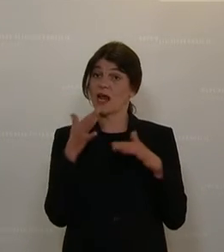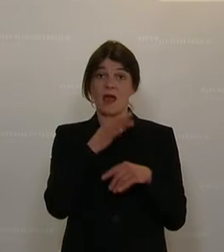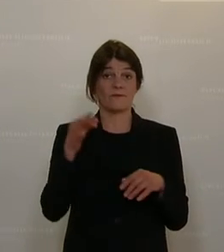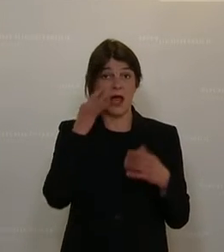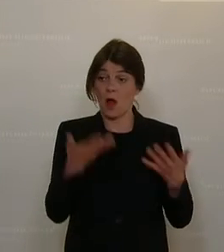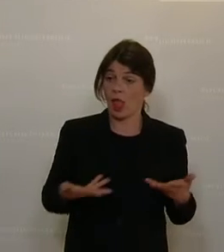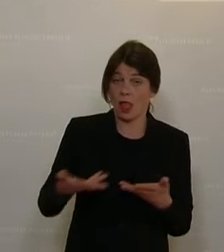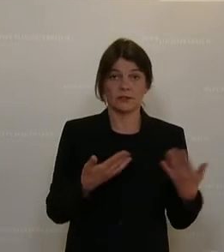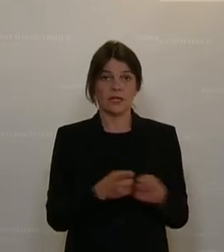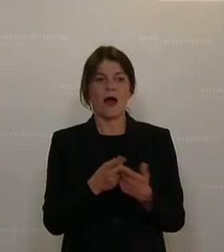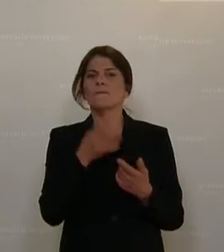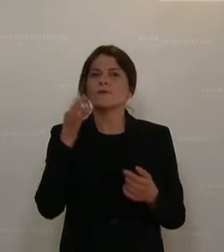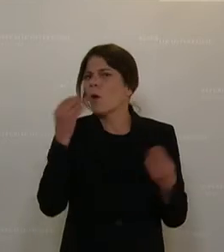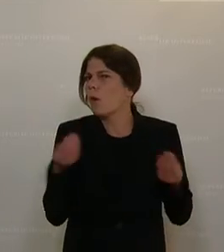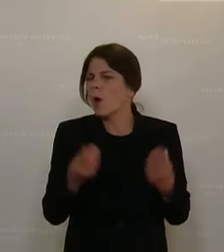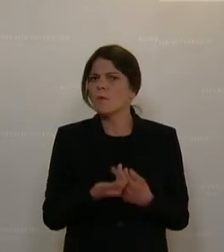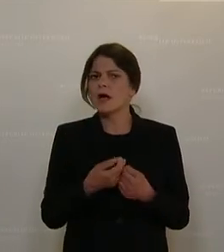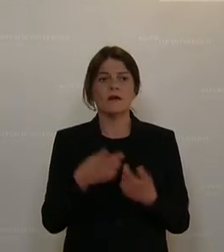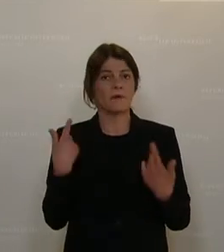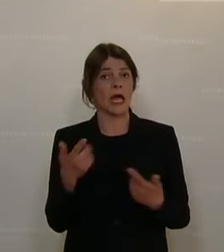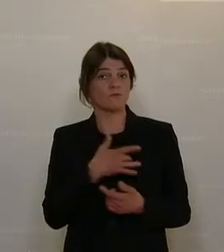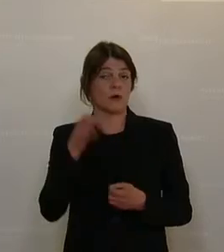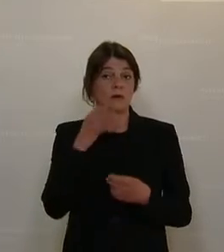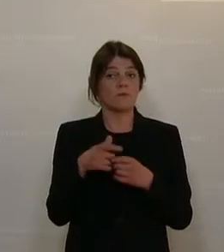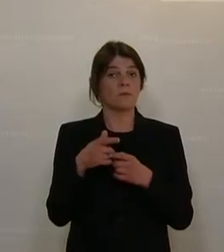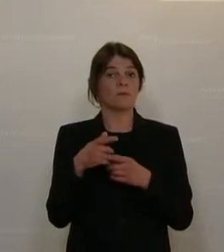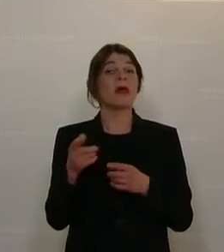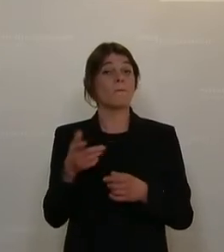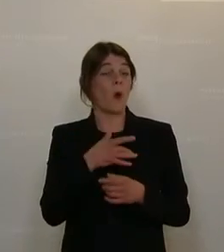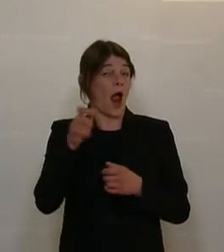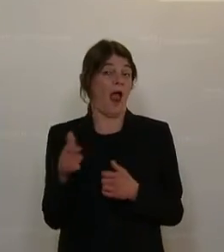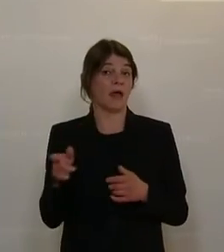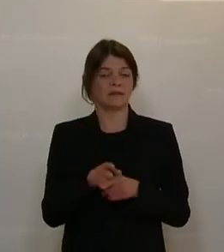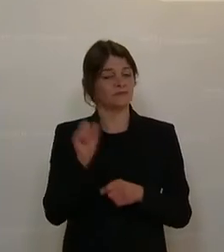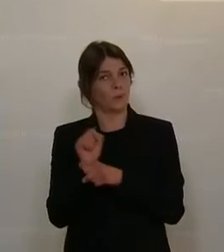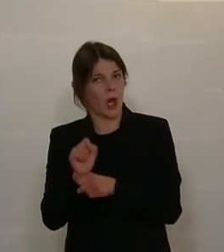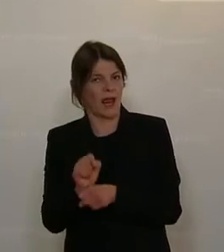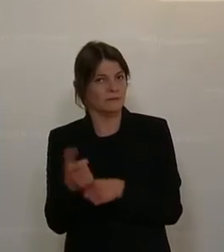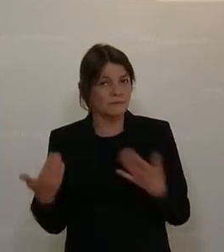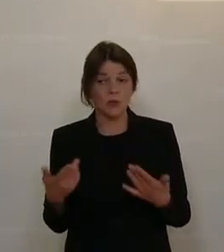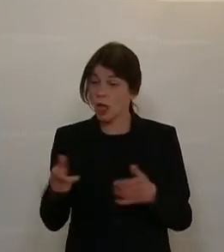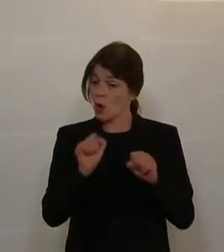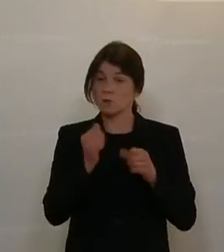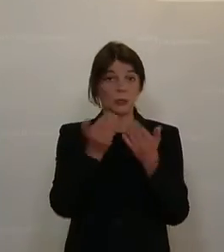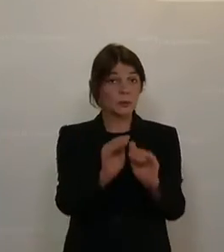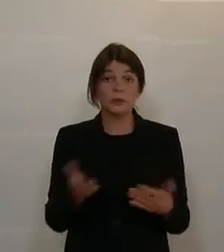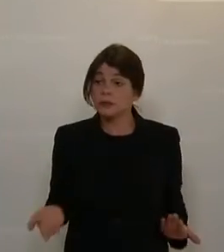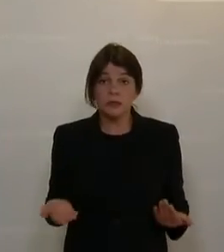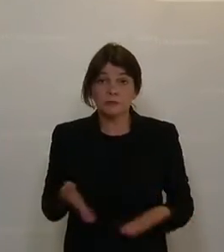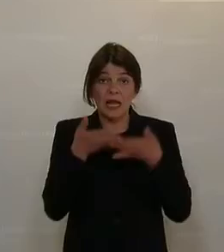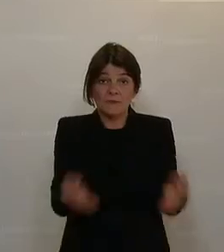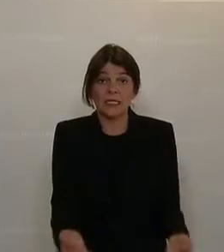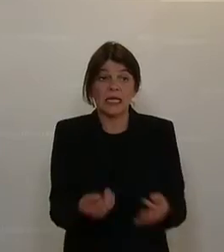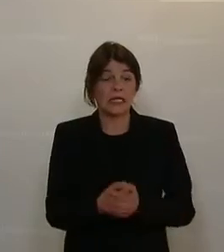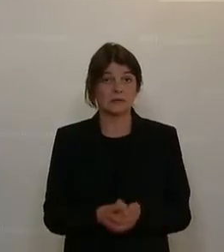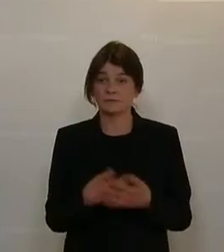durch. Frauen deshalb, weil sie als Bürgerinnen und Bürger aufgetreten sind und leider der Konsumentenschutz dieser Bürgerinnen und Bürger